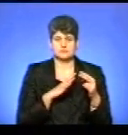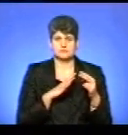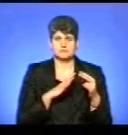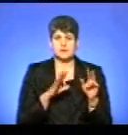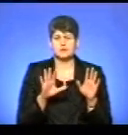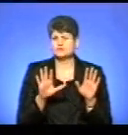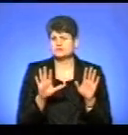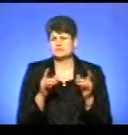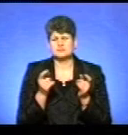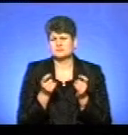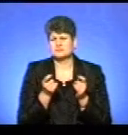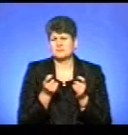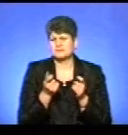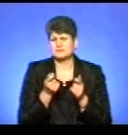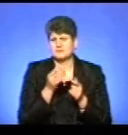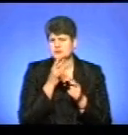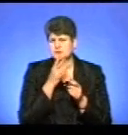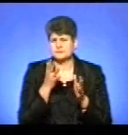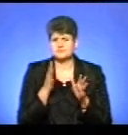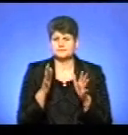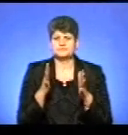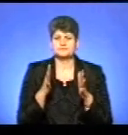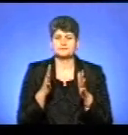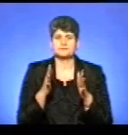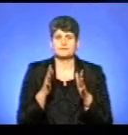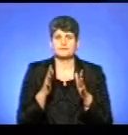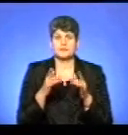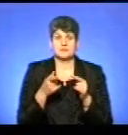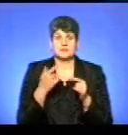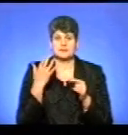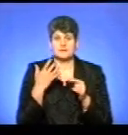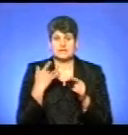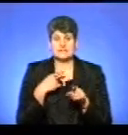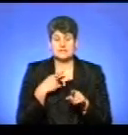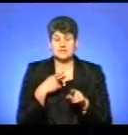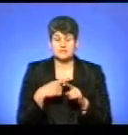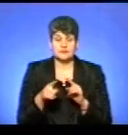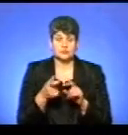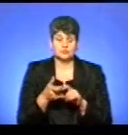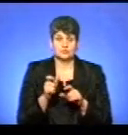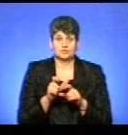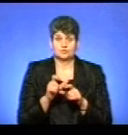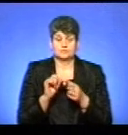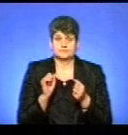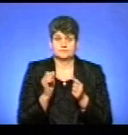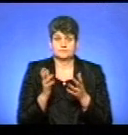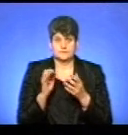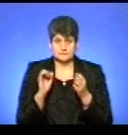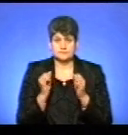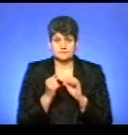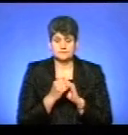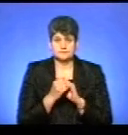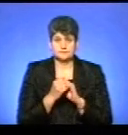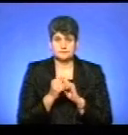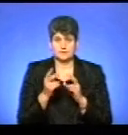якусь мить. То не головно, що запам'ятати. Воно мені здавалося і швидко, і дуже так ніби запам'яталося. Але